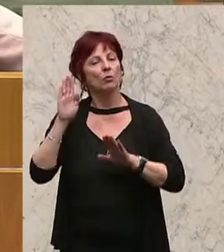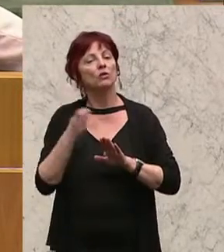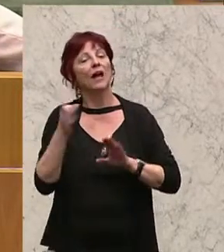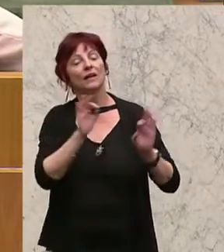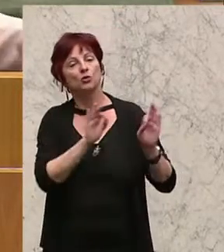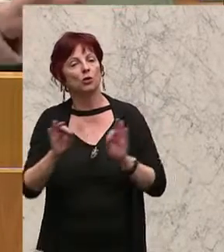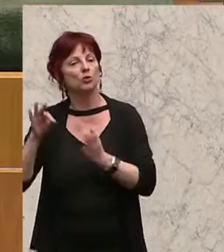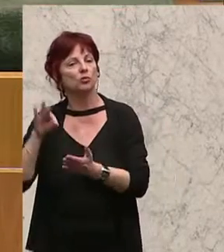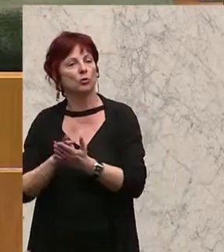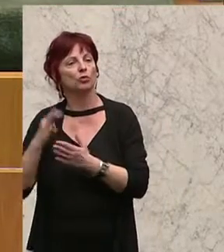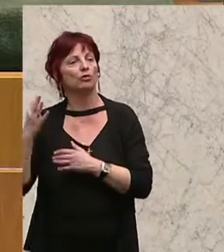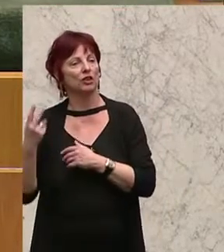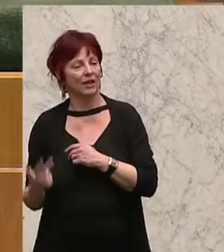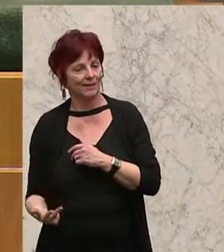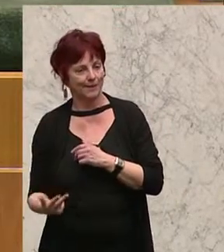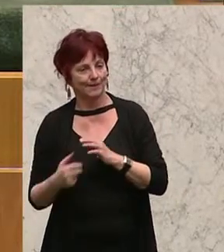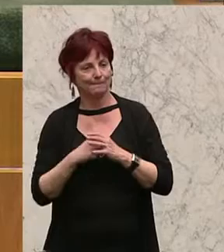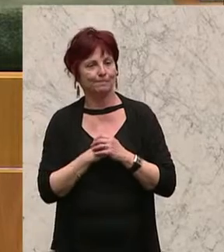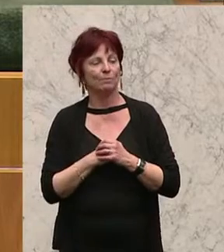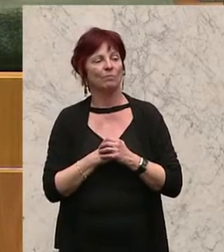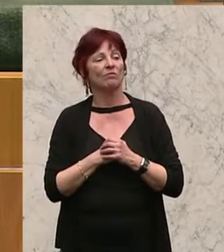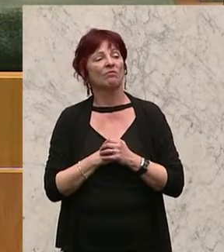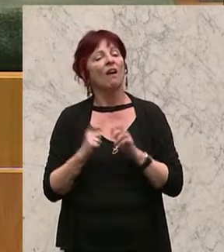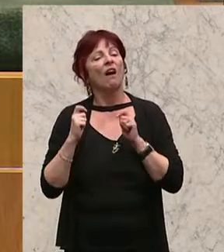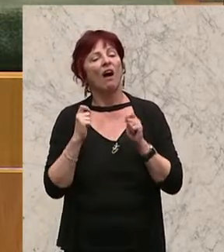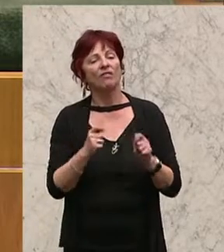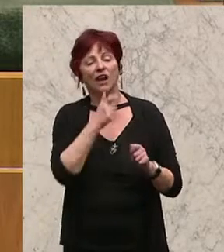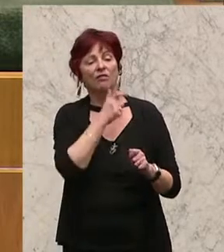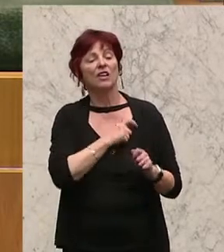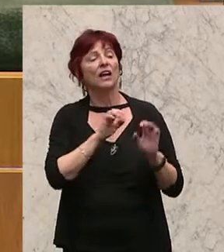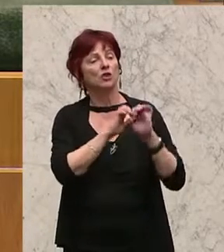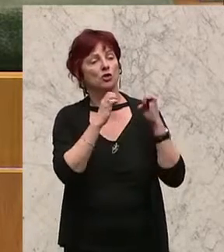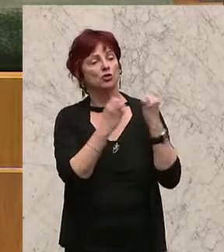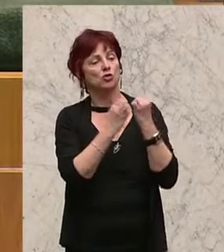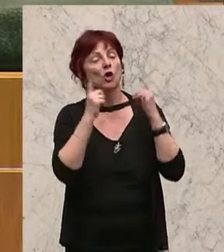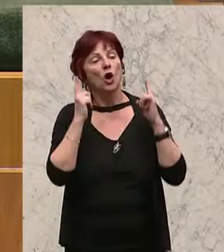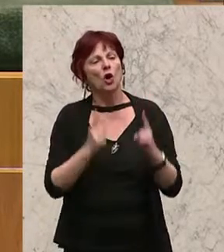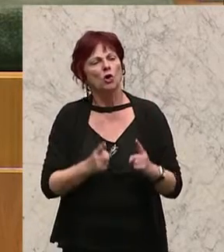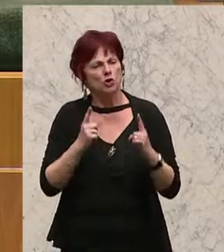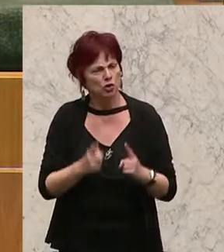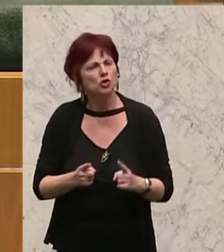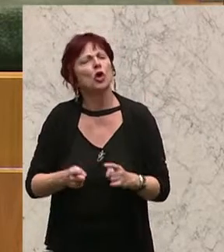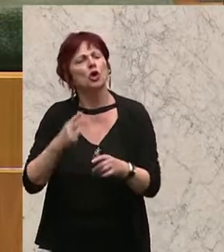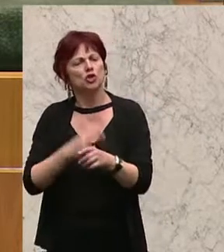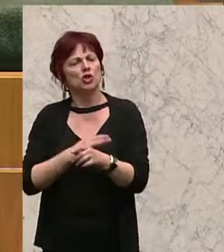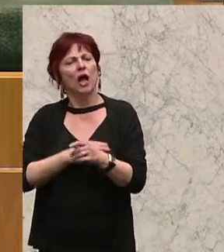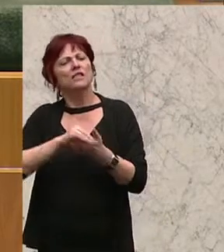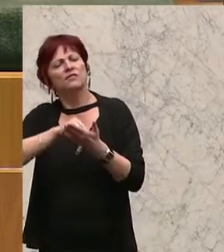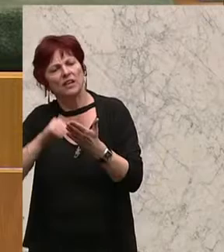Tagesordnungspunkt 34, Antrag des Finanzausschusses, den Abschluss des gegenständlichen